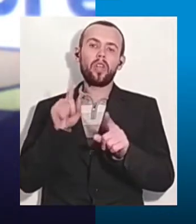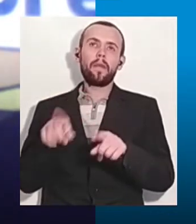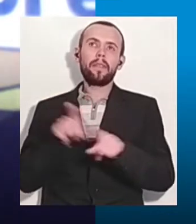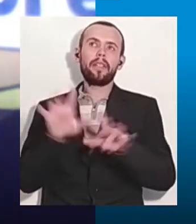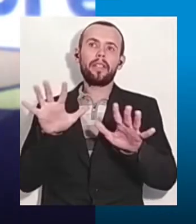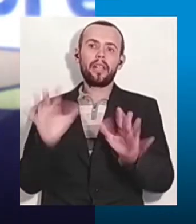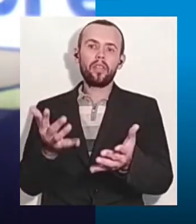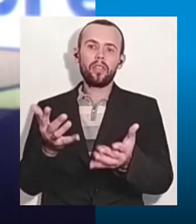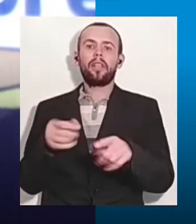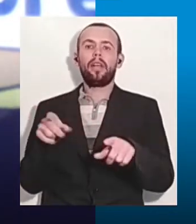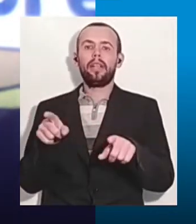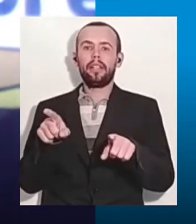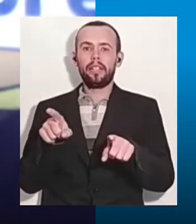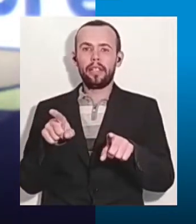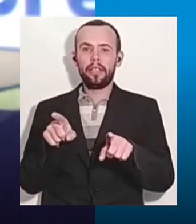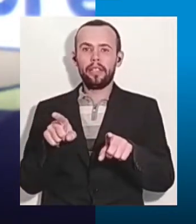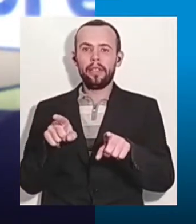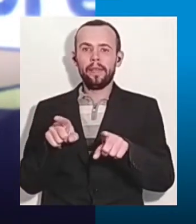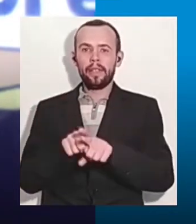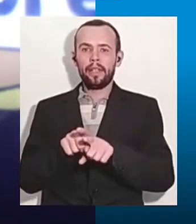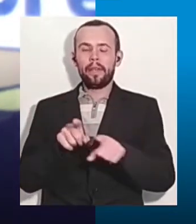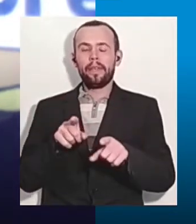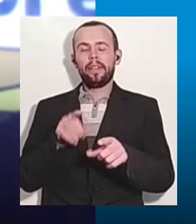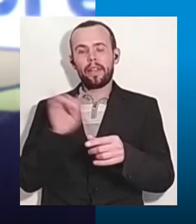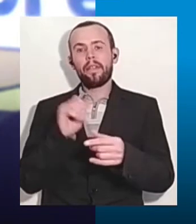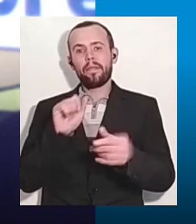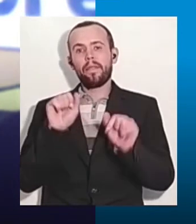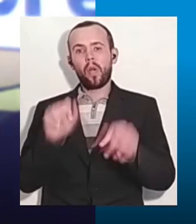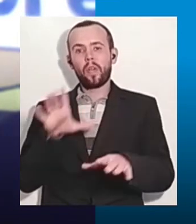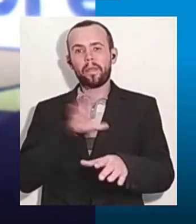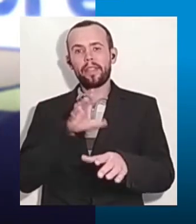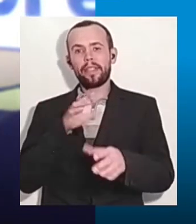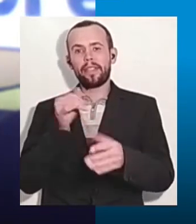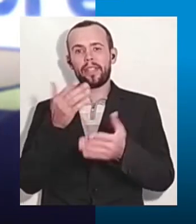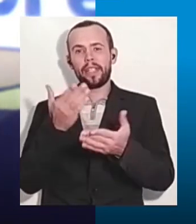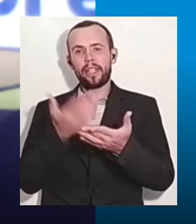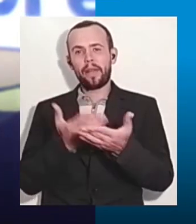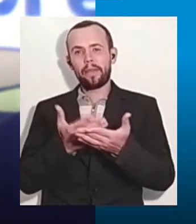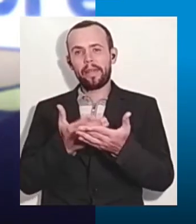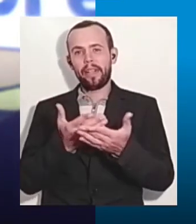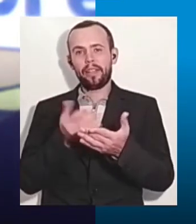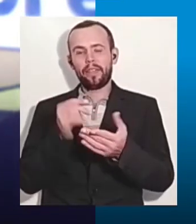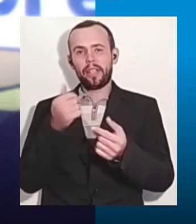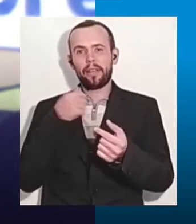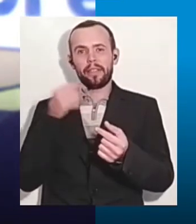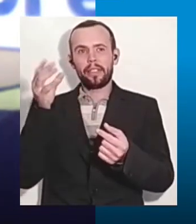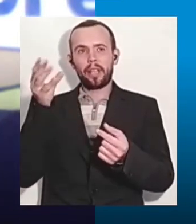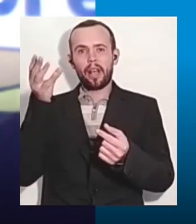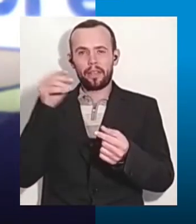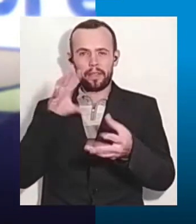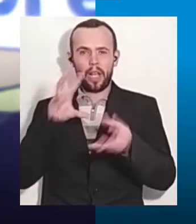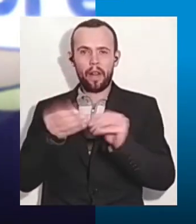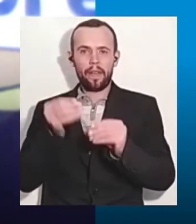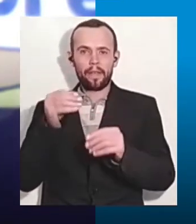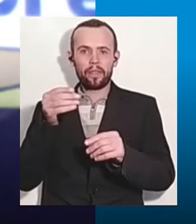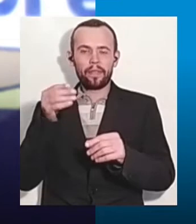випадку людям тримають під вартою, продовжують запобіжний захід, це є